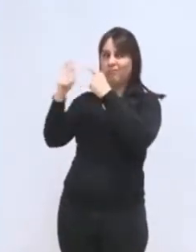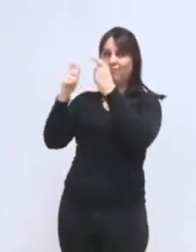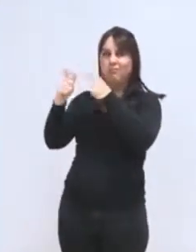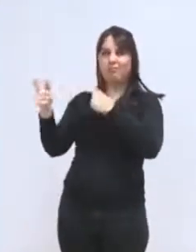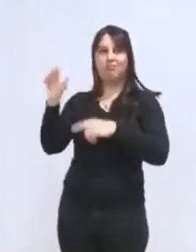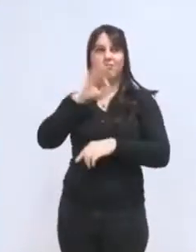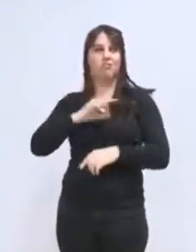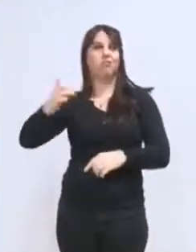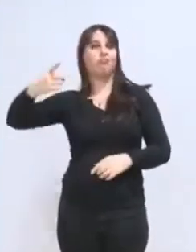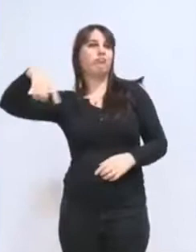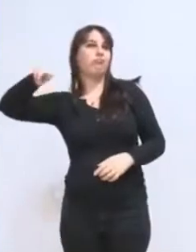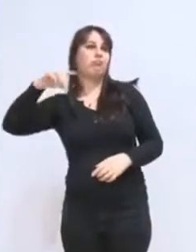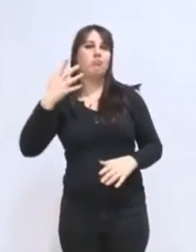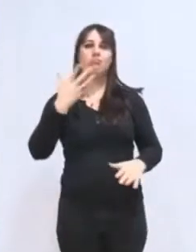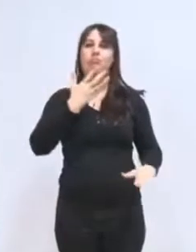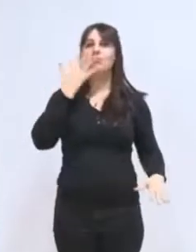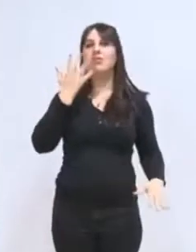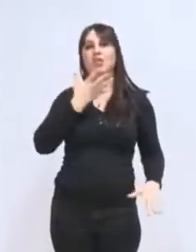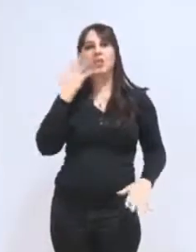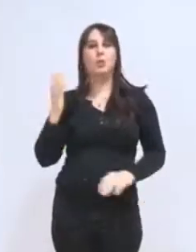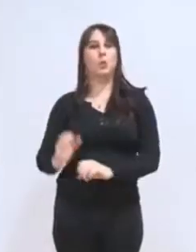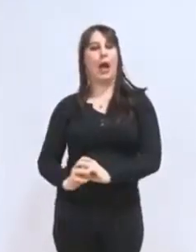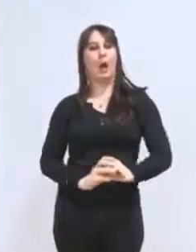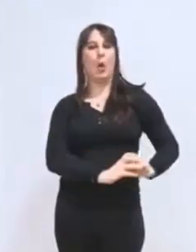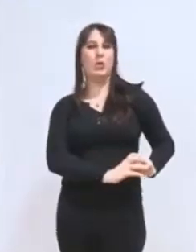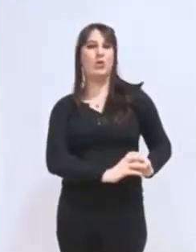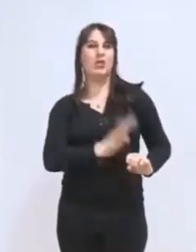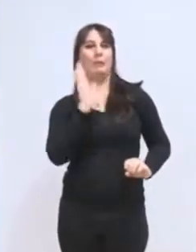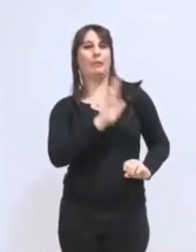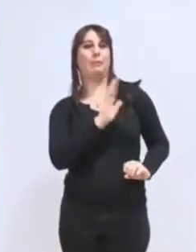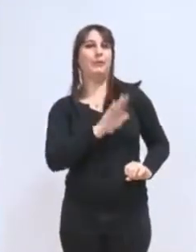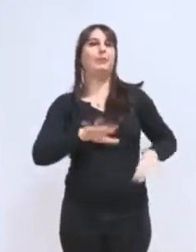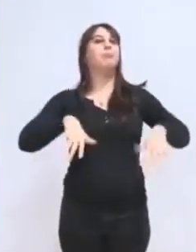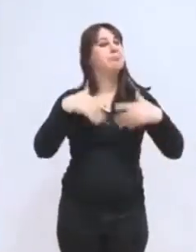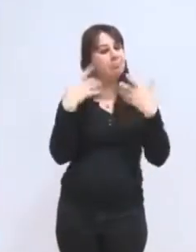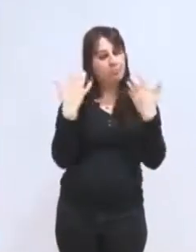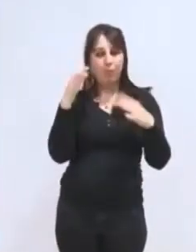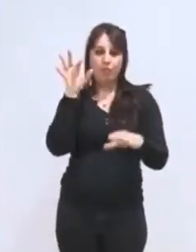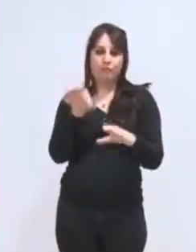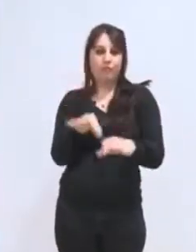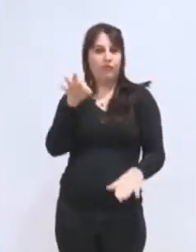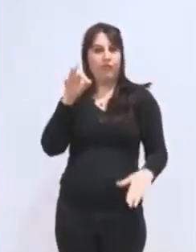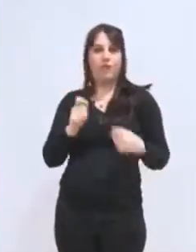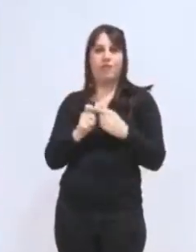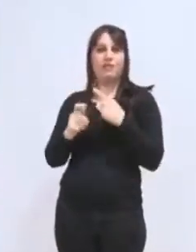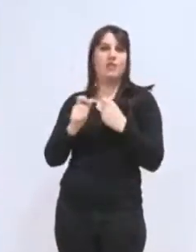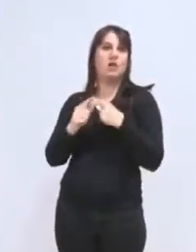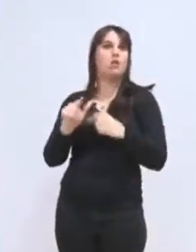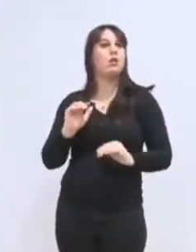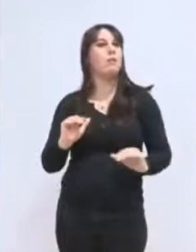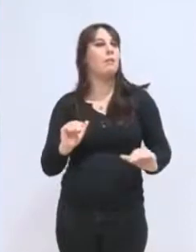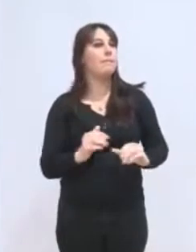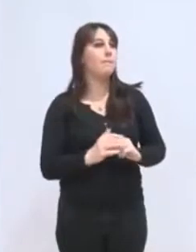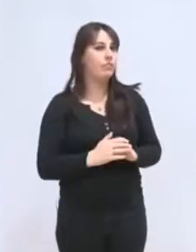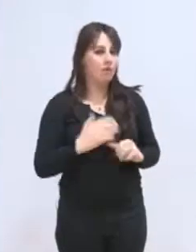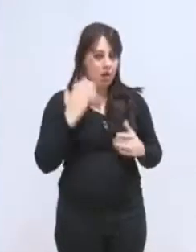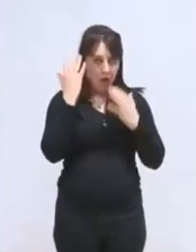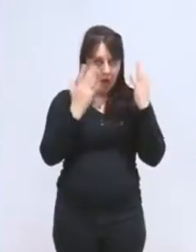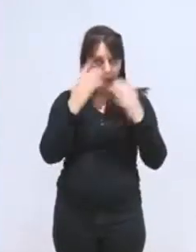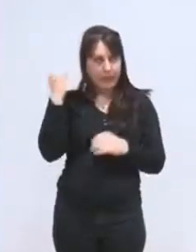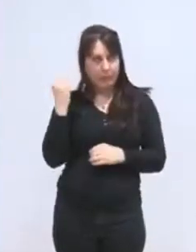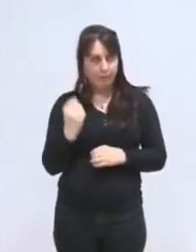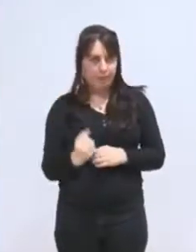avoir un discours très à gauche sur ces questions-là. Mais là où c'est plus inquiétant, c'est que quand nous